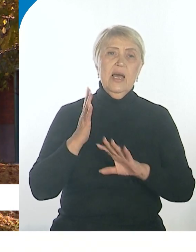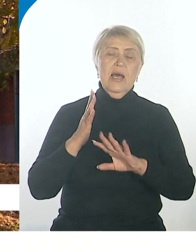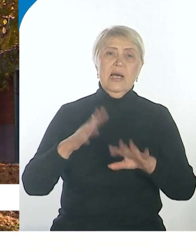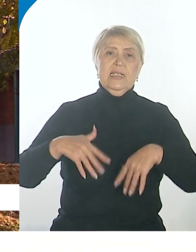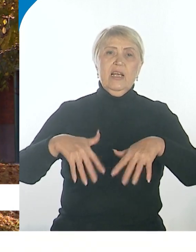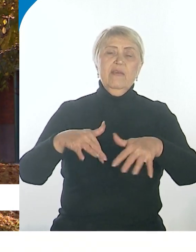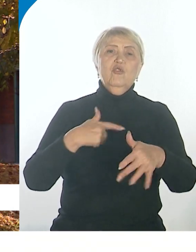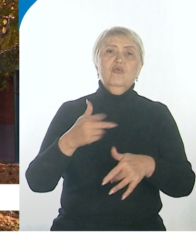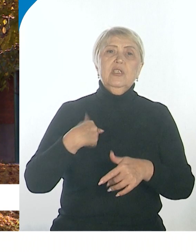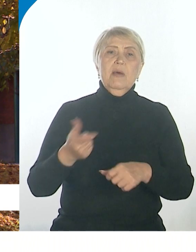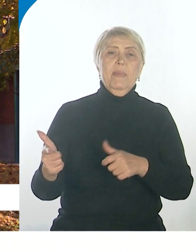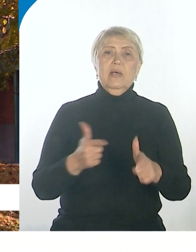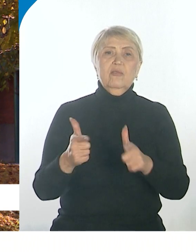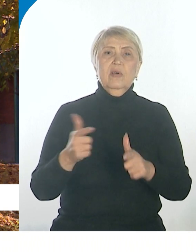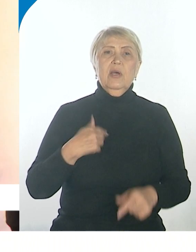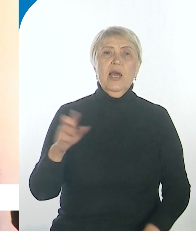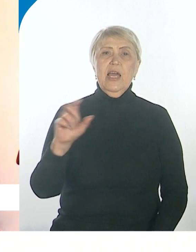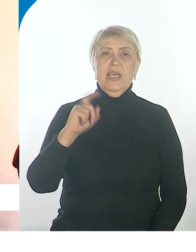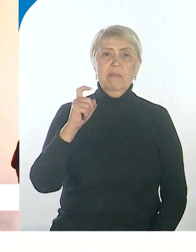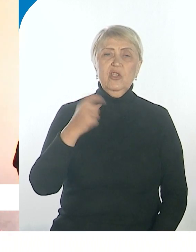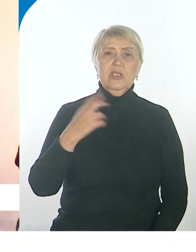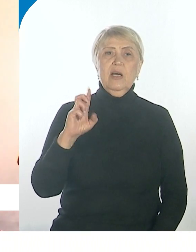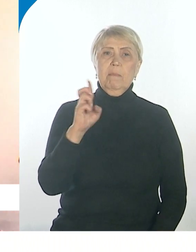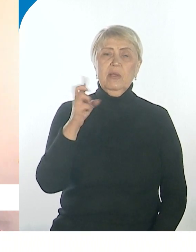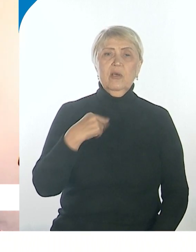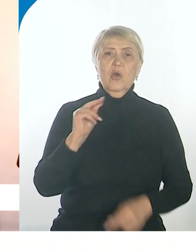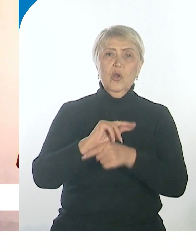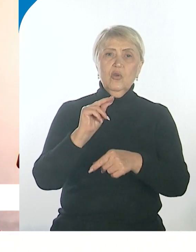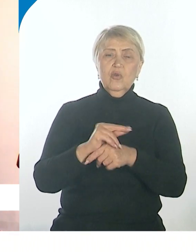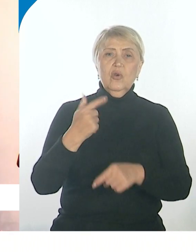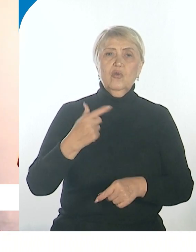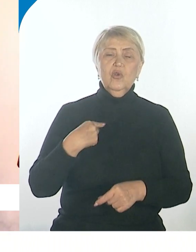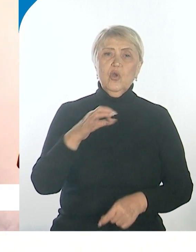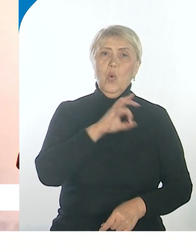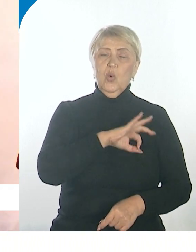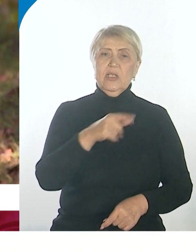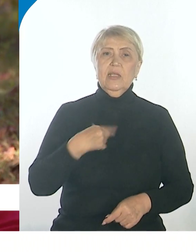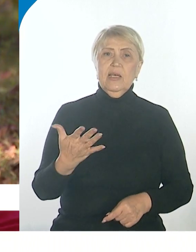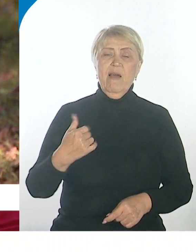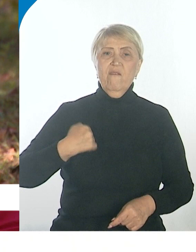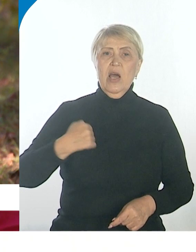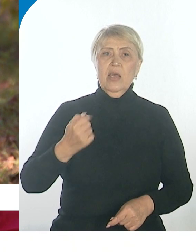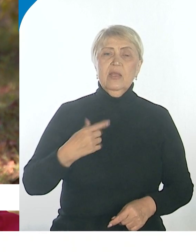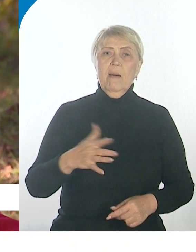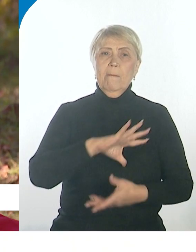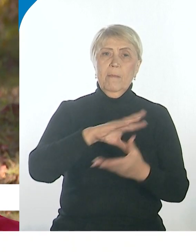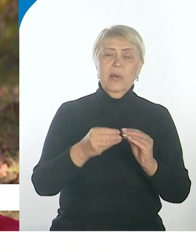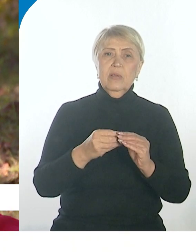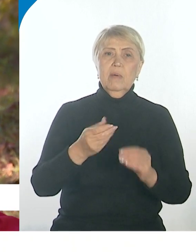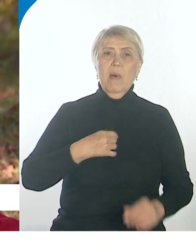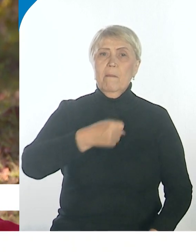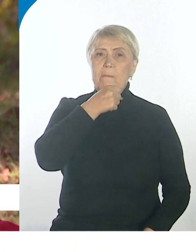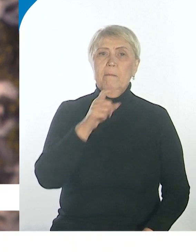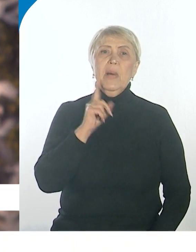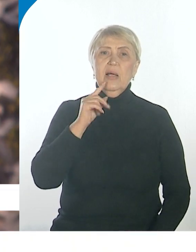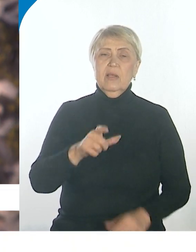радиационной, химической и биологической защиты изучают курсанты военно-патриотической смены Центра «Авангард». Подростки разделены на взводы и